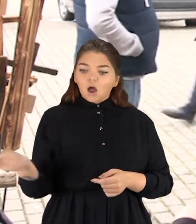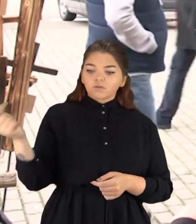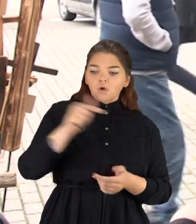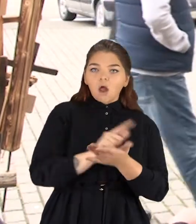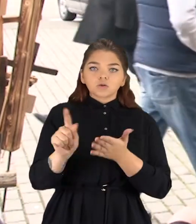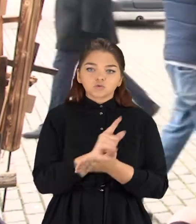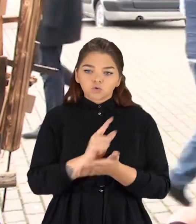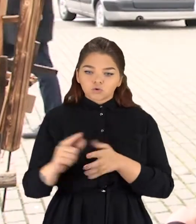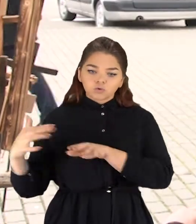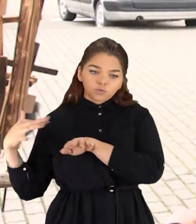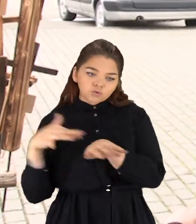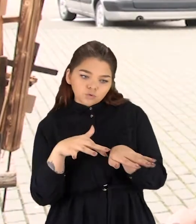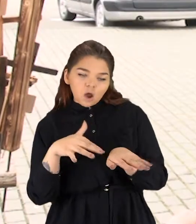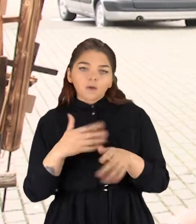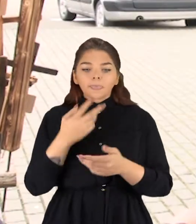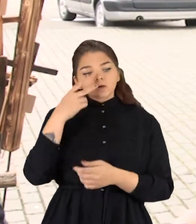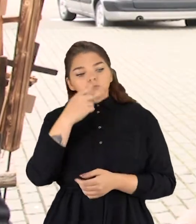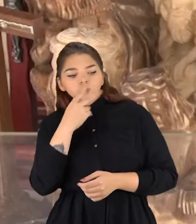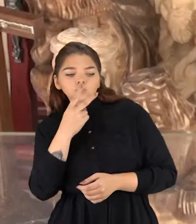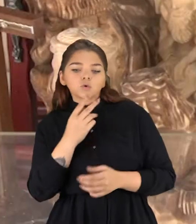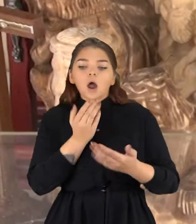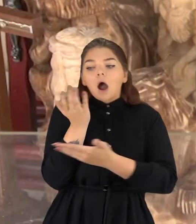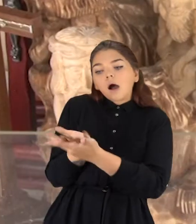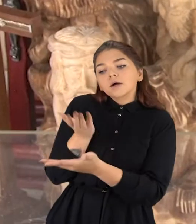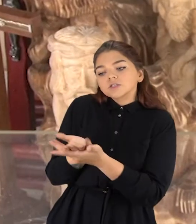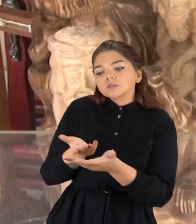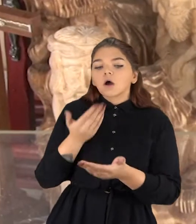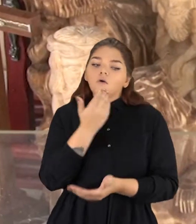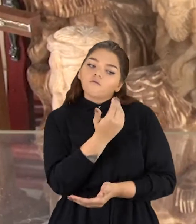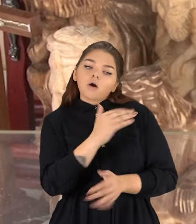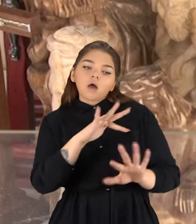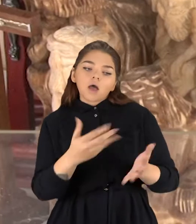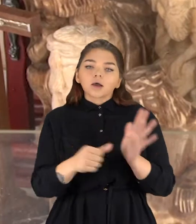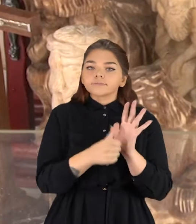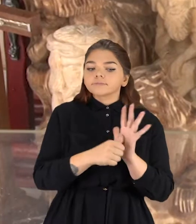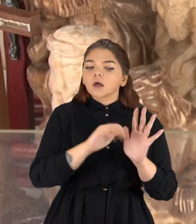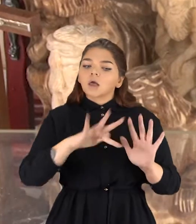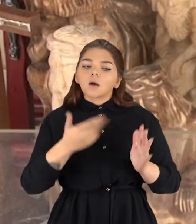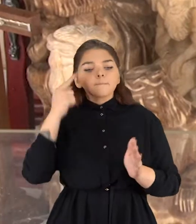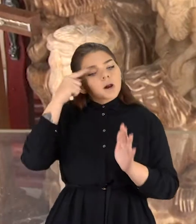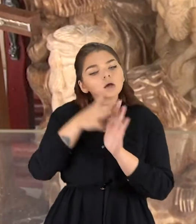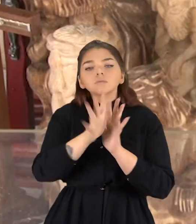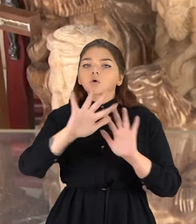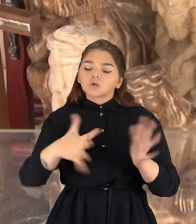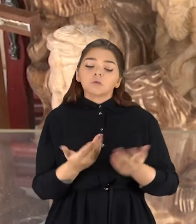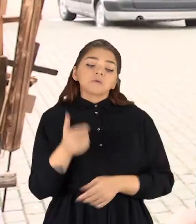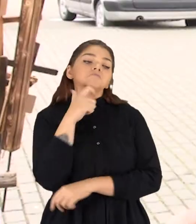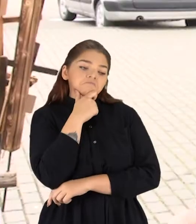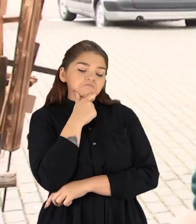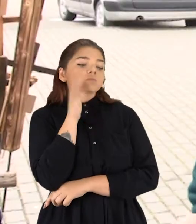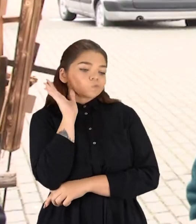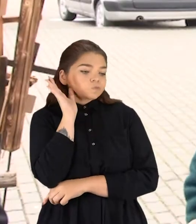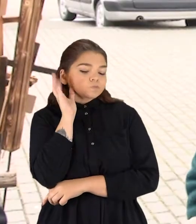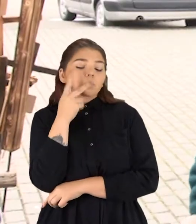Ir atvažiuoja ekskursijos. Gydai rodo tiesiog, aiškina turistams, kas tai yra, ką jisai reiškia.